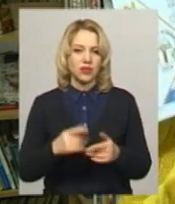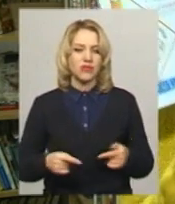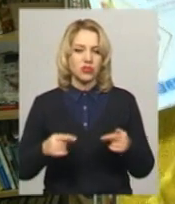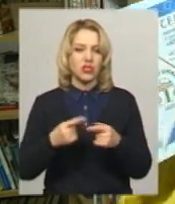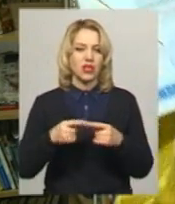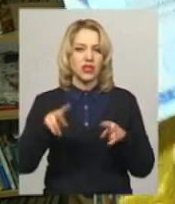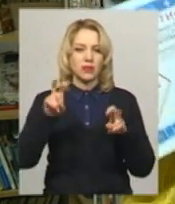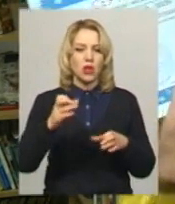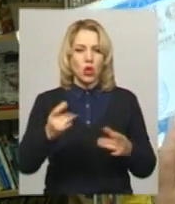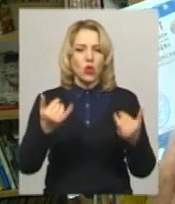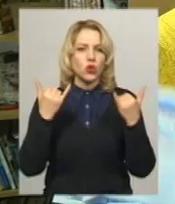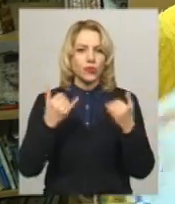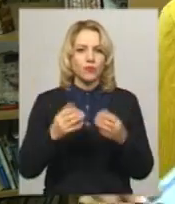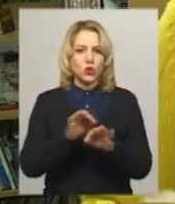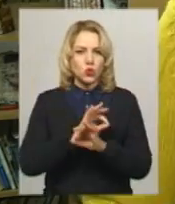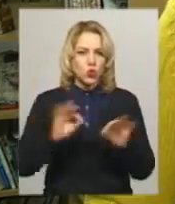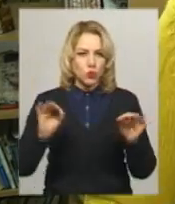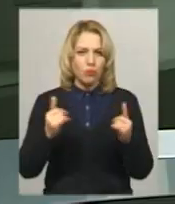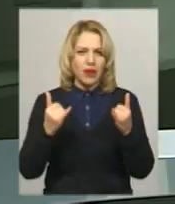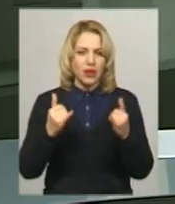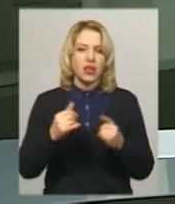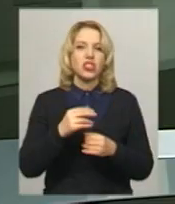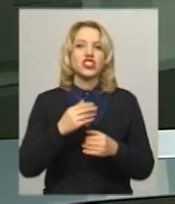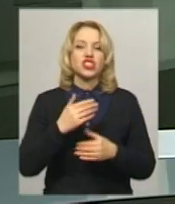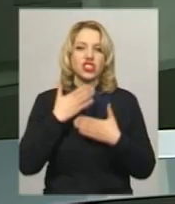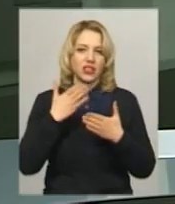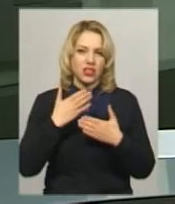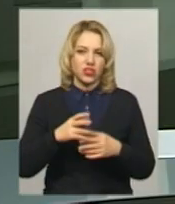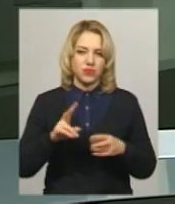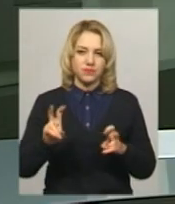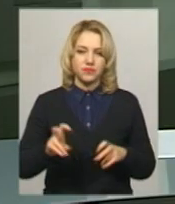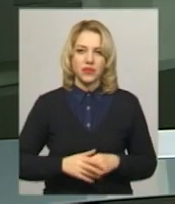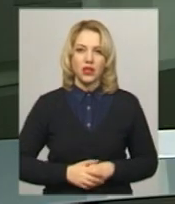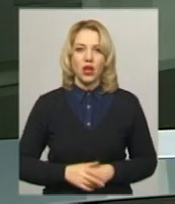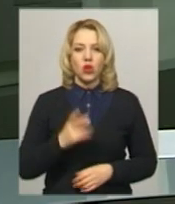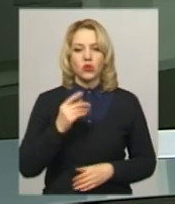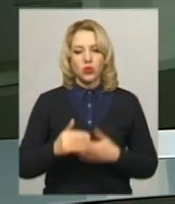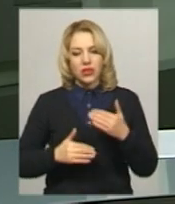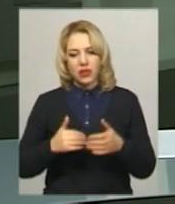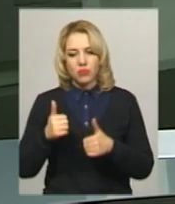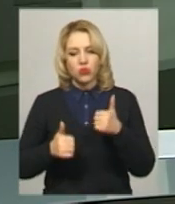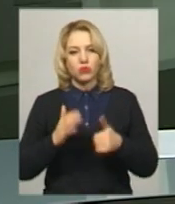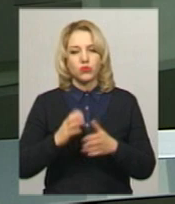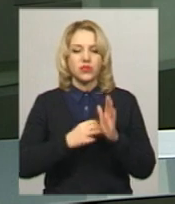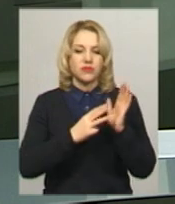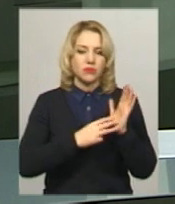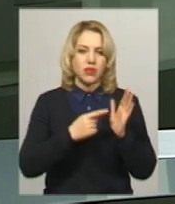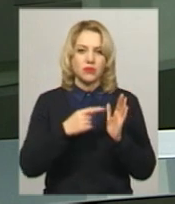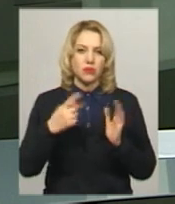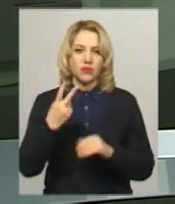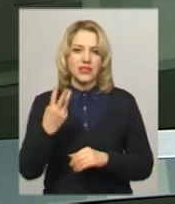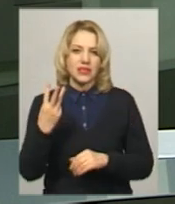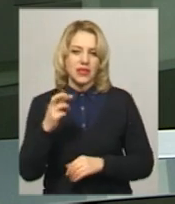титул «Суперчитач окремої бібліотеки». Другий етап конкурсу відбудеться з 18 по 23